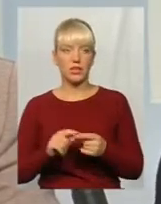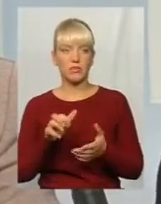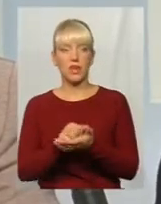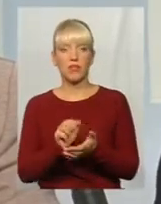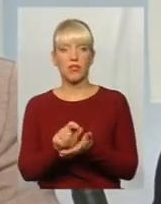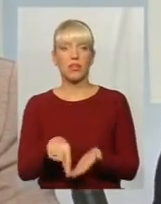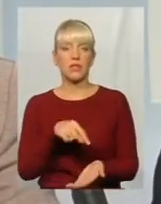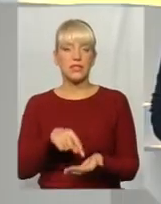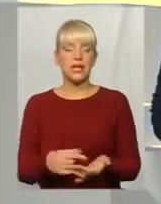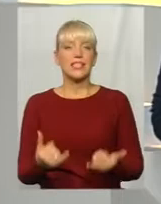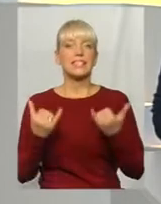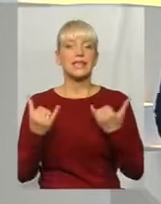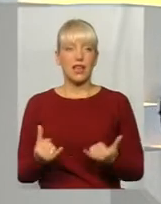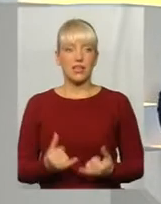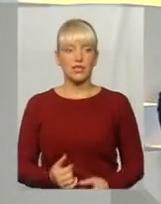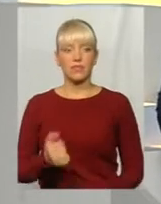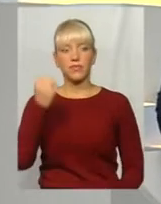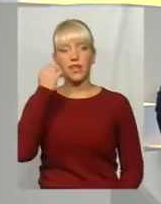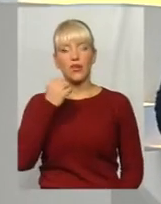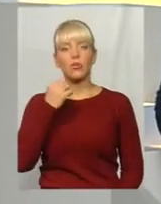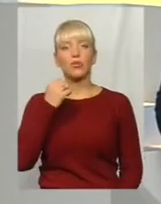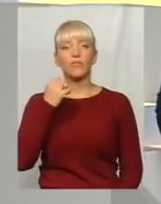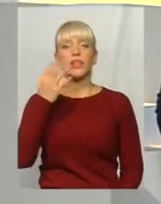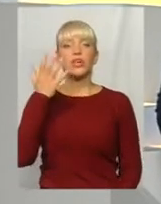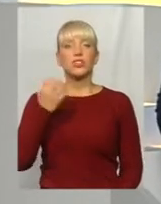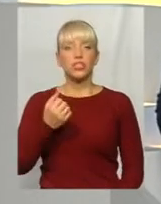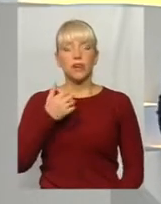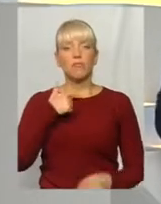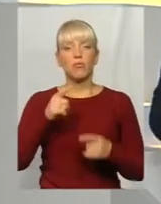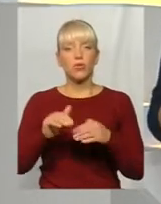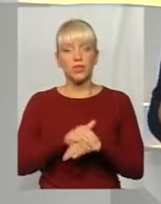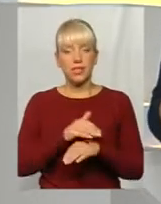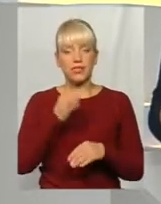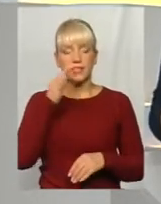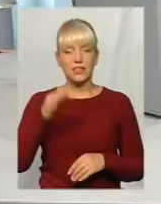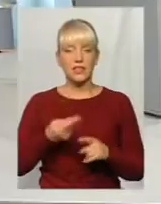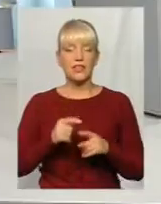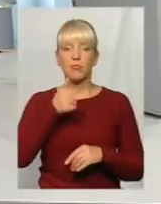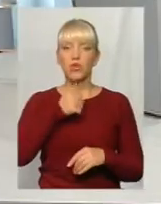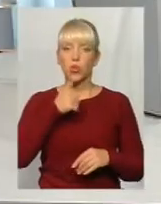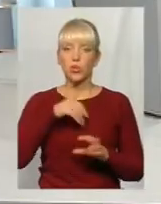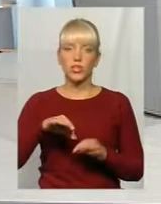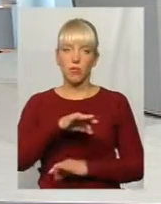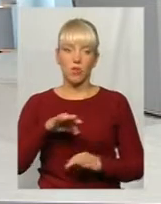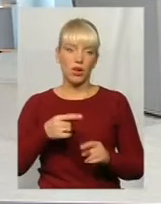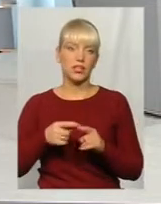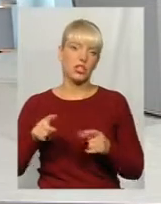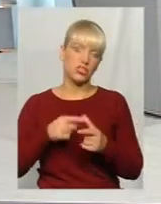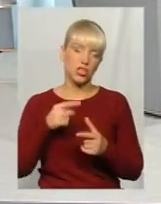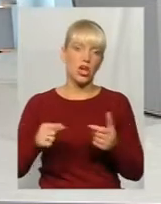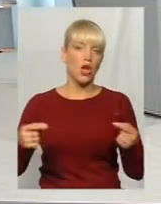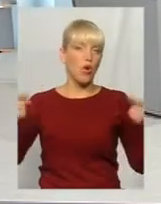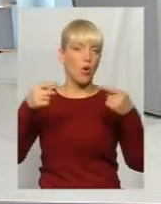саме зараз. Дякую. І ще скажіть таке, це пілотний проєкт, чи це вже остаточний проєкт, який зараз є?